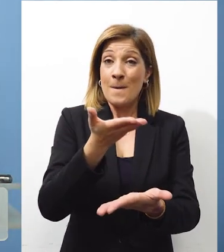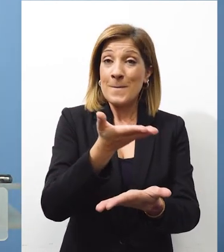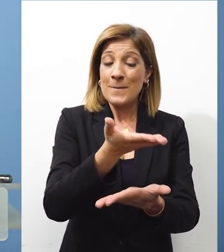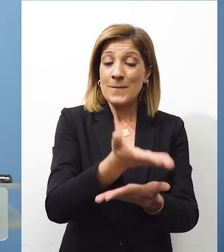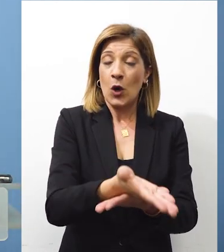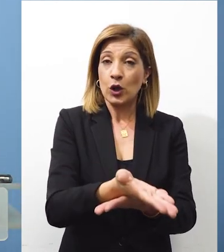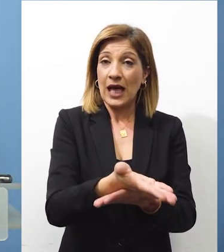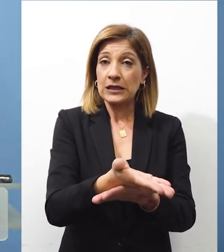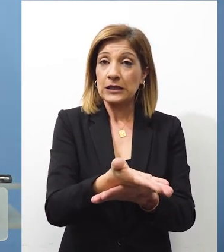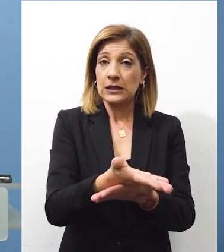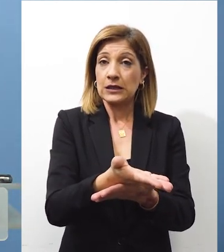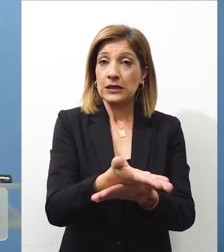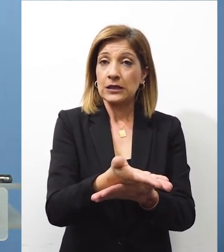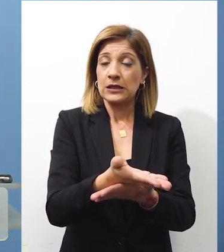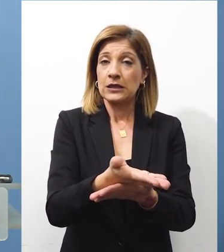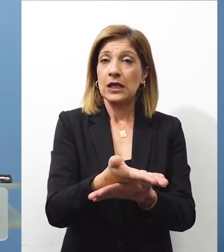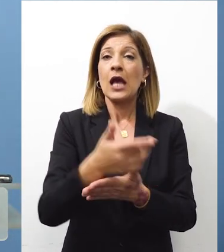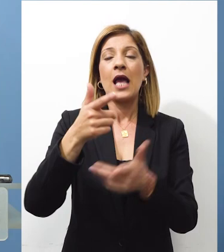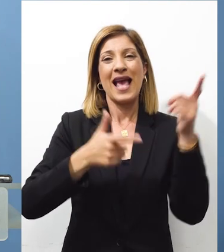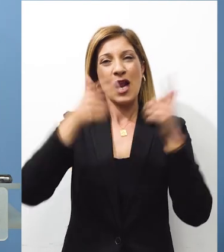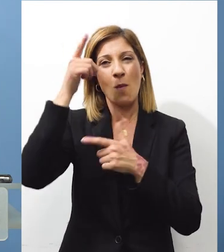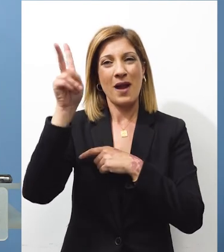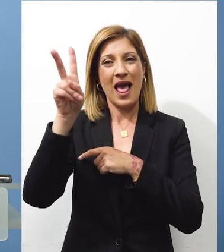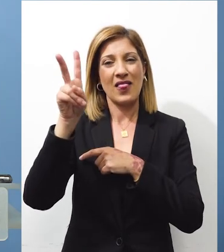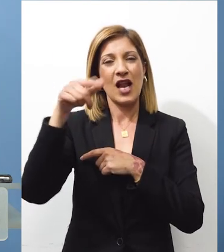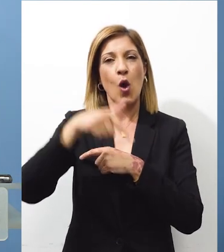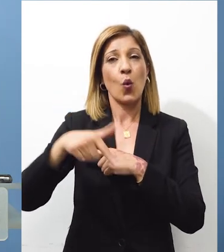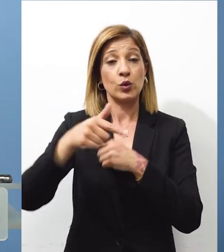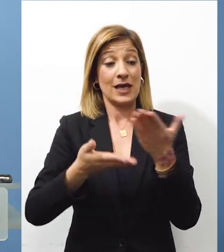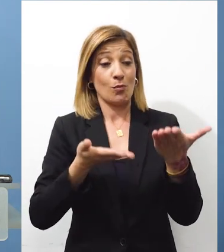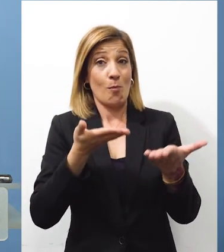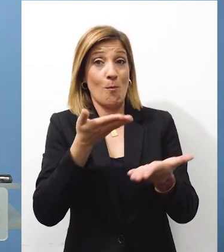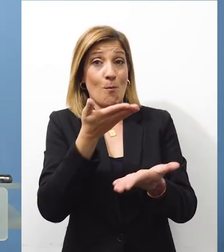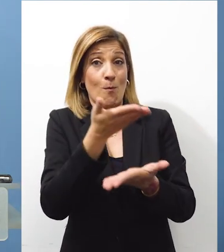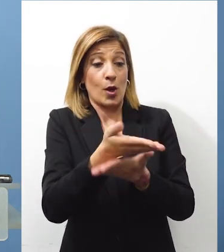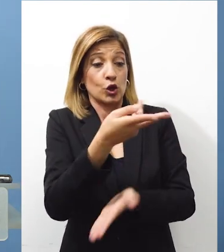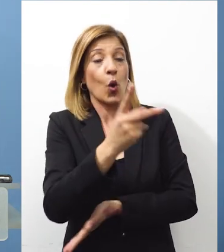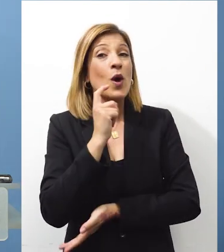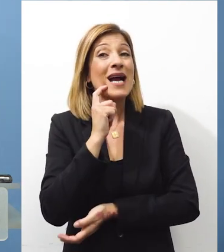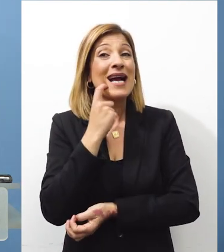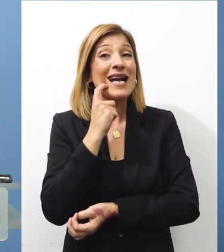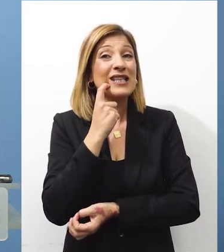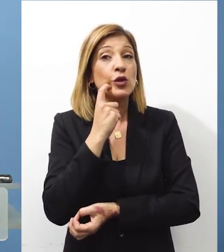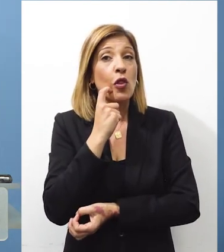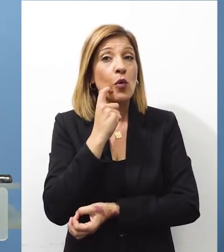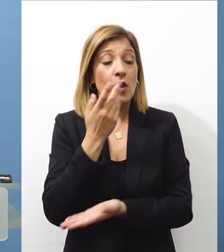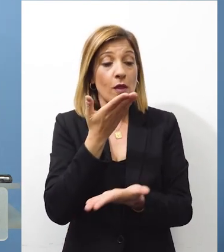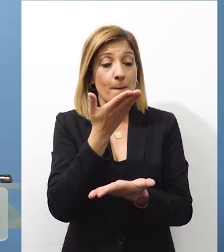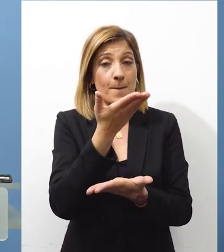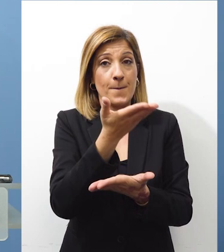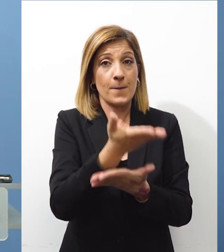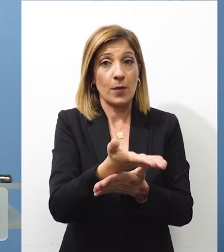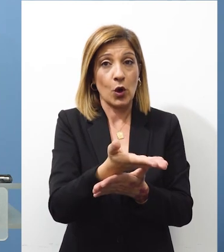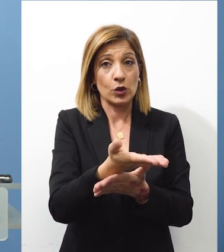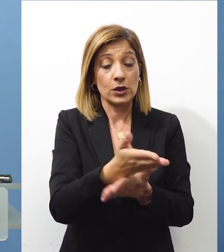έκανε ο Αντώνιο Κουτέρες προς τον Πρόεδρο κινείται στη γραμμή της